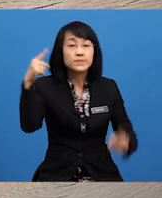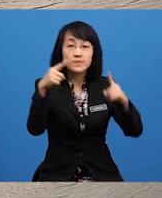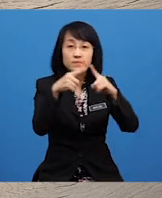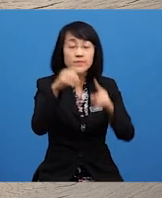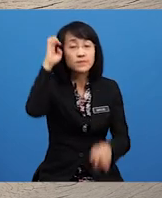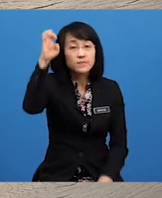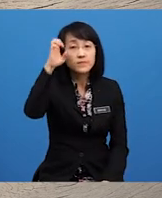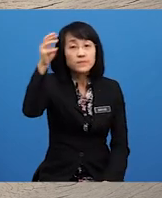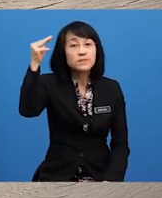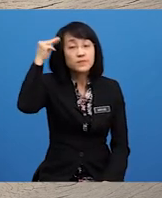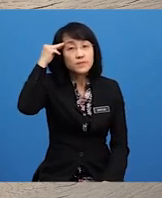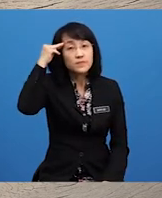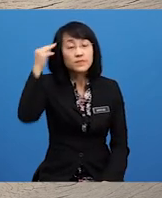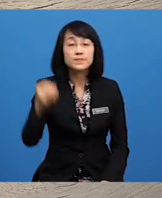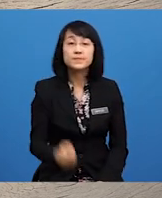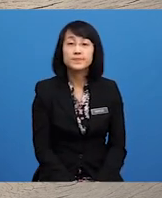Muhammad